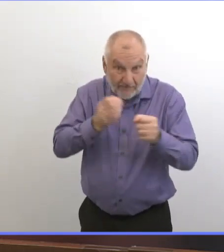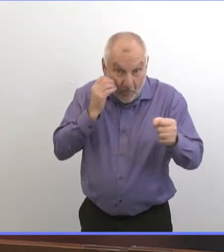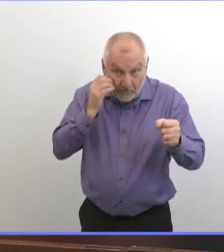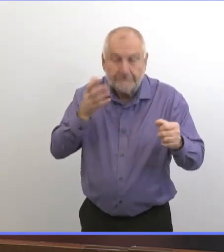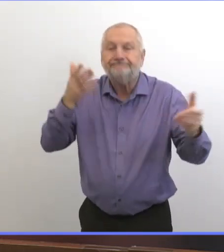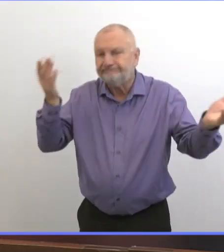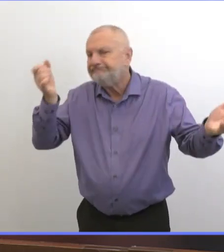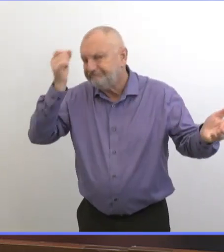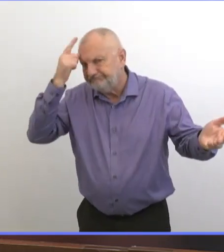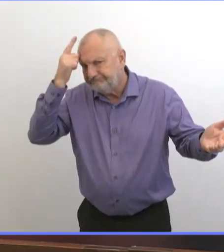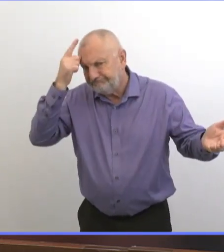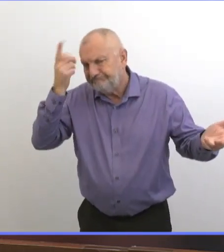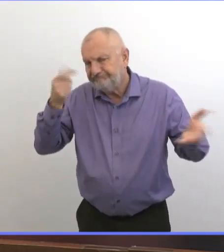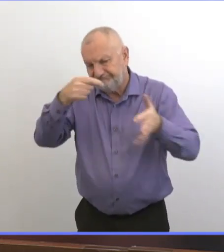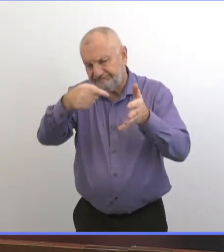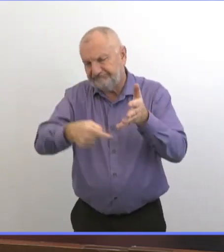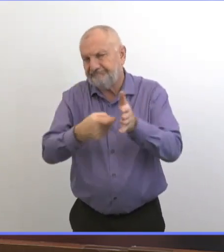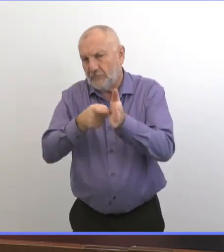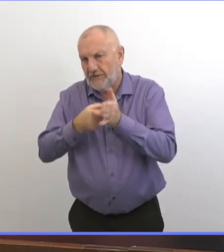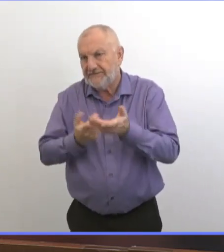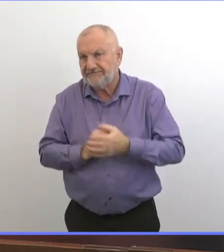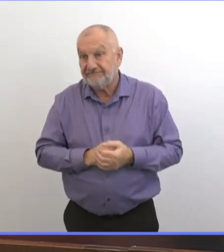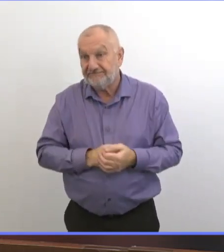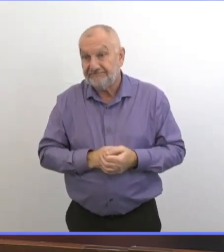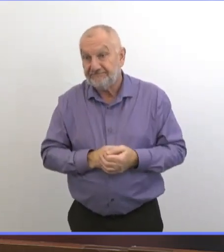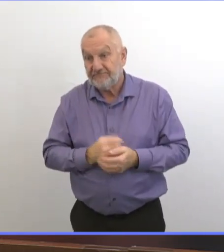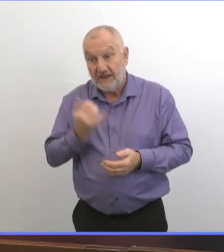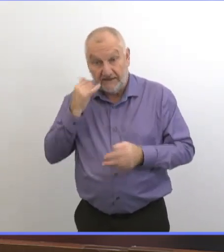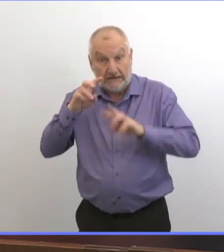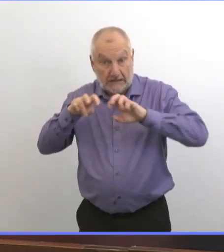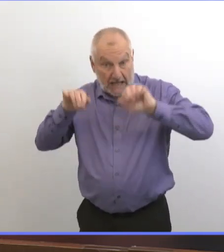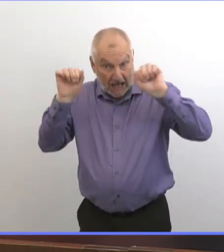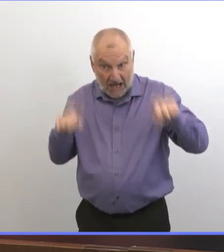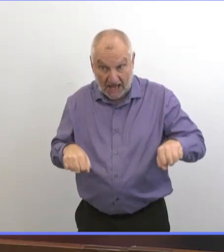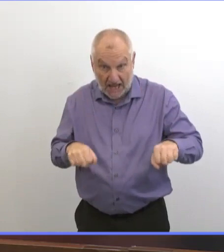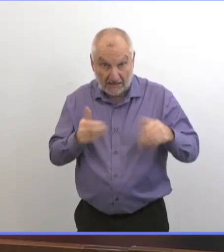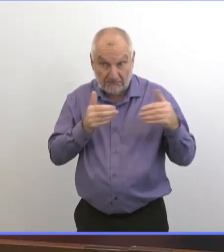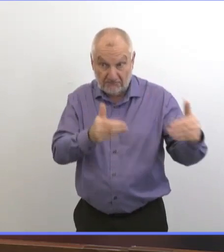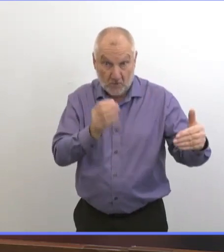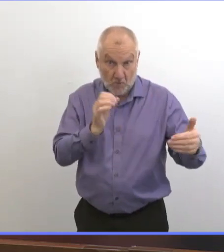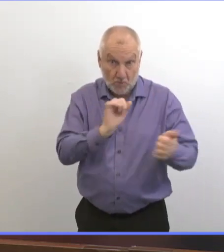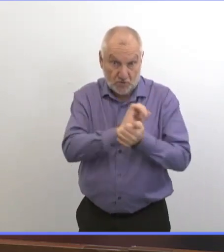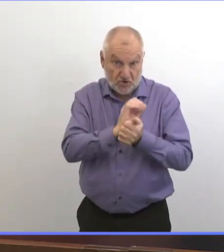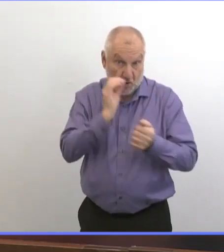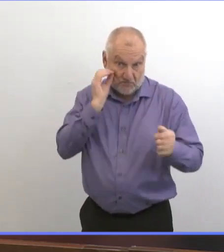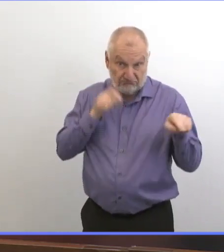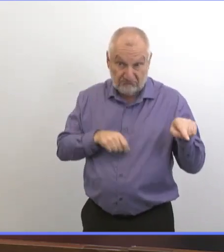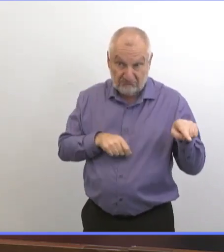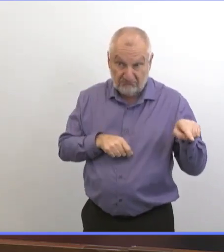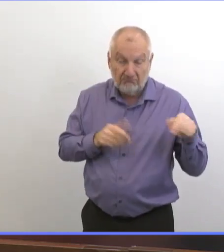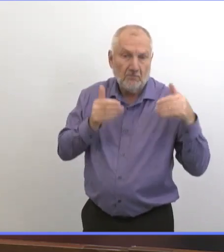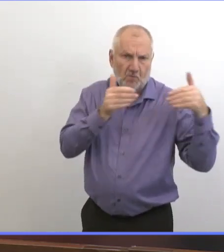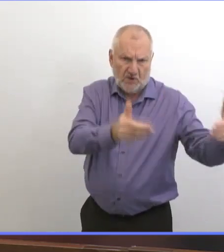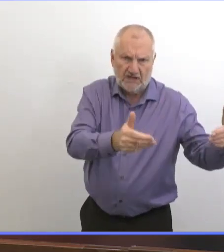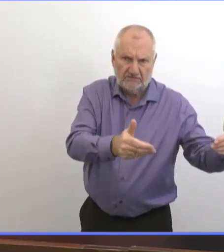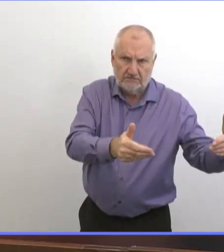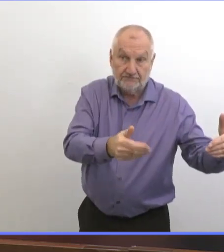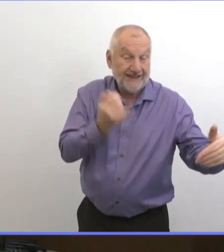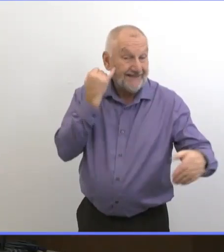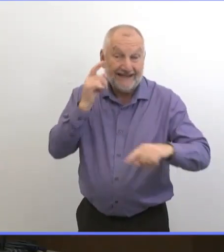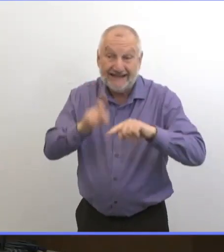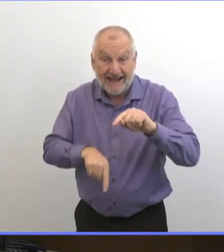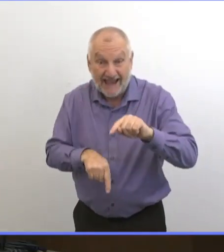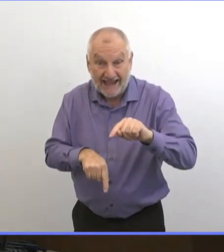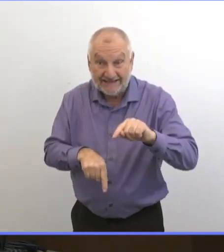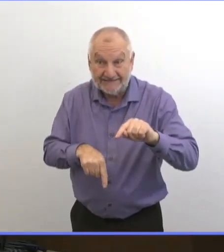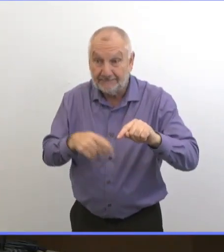de situations, c'est l'emploi. Si vous pouvez travailler de la maison, je vous suggère très fortement de le faire. Mais ça ne marche probablement pas pour tout le monde.